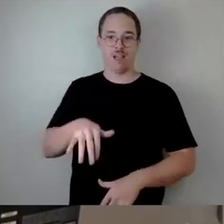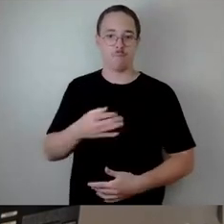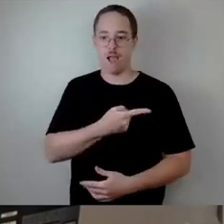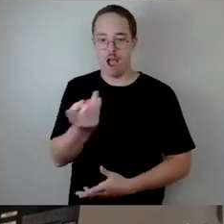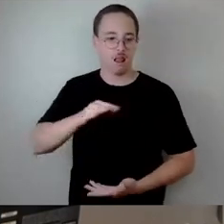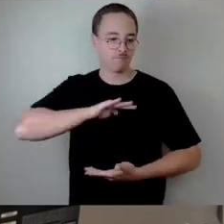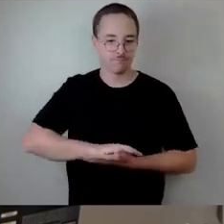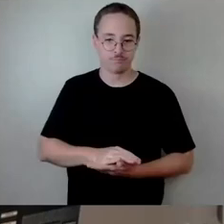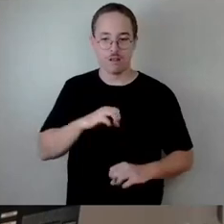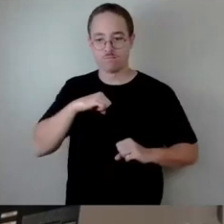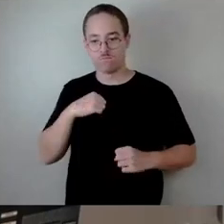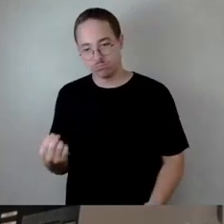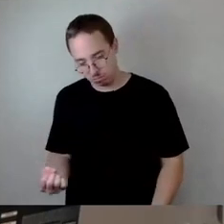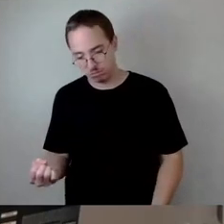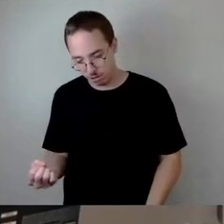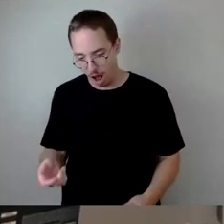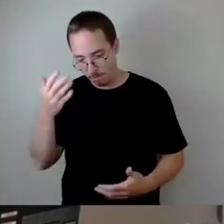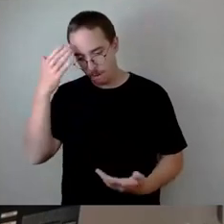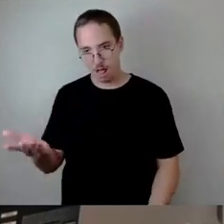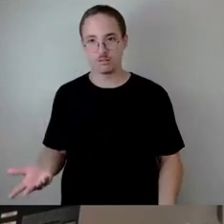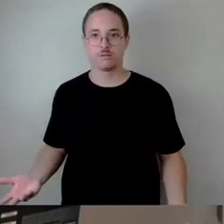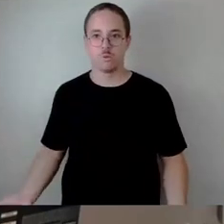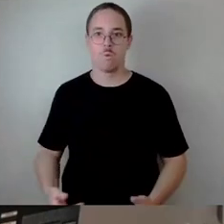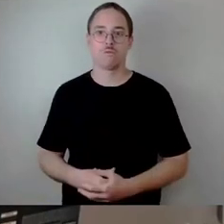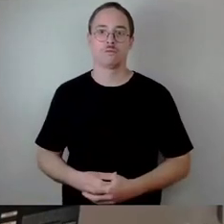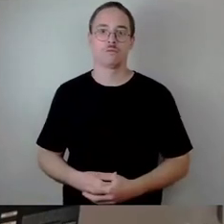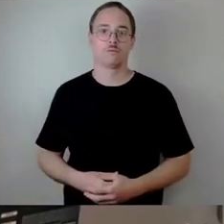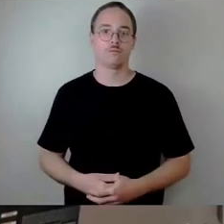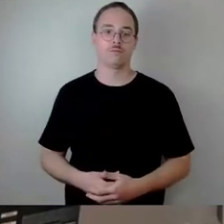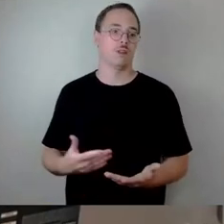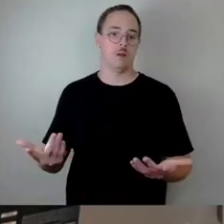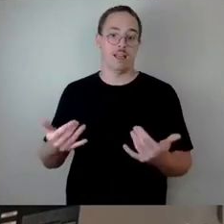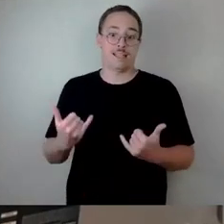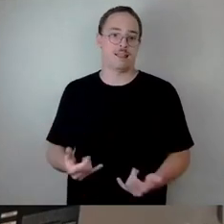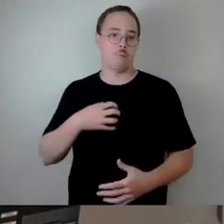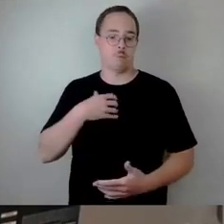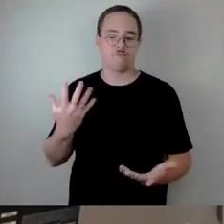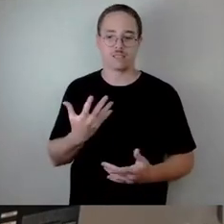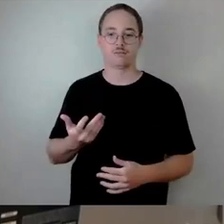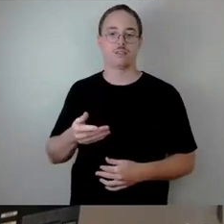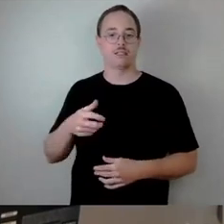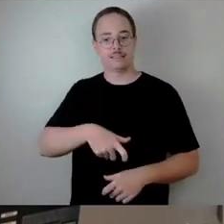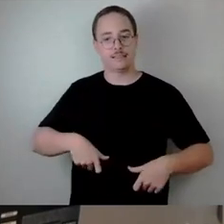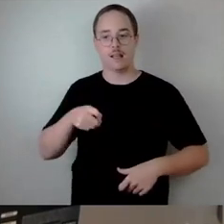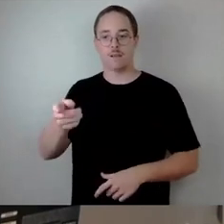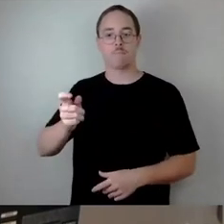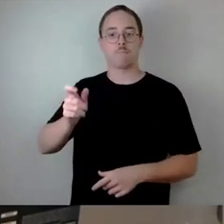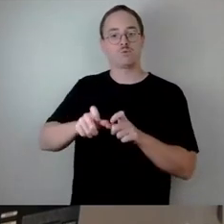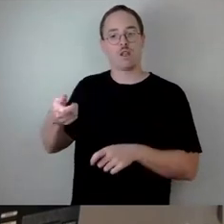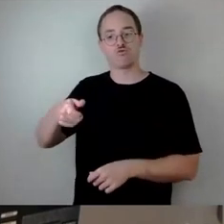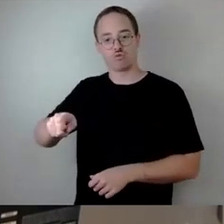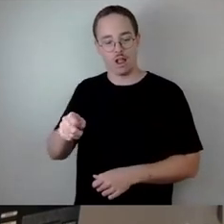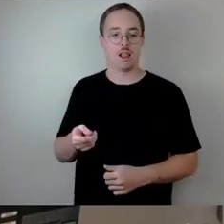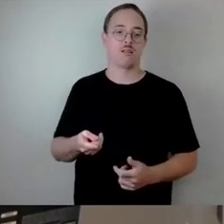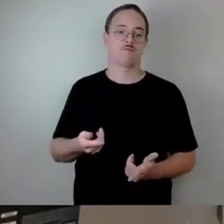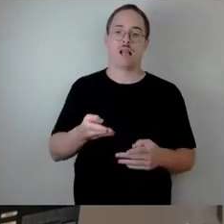Koalitionsverhandlungen. Der Personalschlüssel für die Kitas muss angefasst werden. Wir müssen an den Klassenteiler ran. Das haben wir hier auch im Schulnetzplan besprochen.